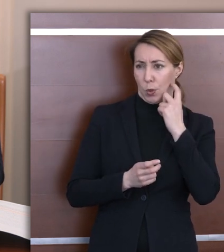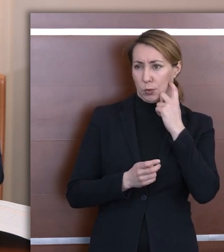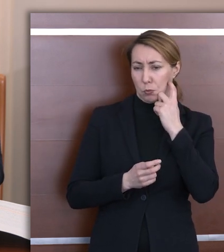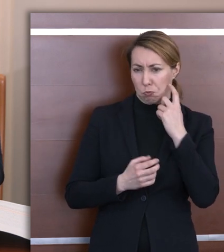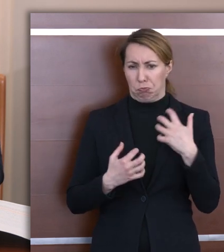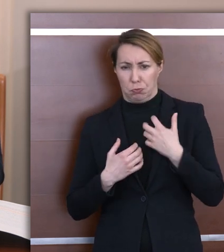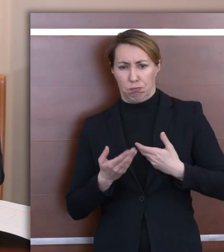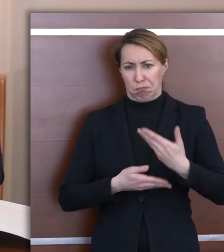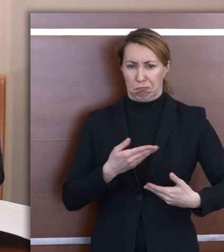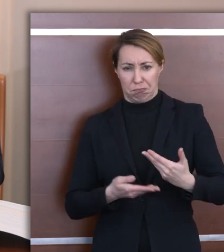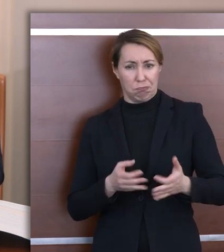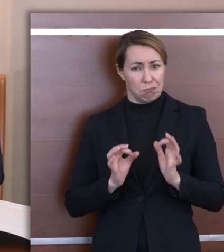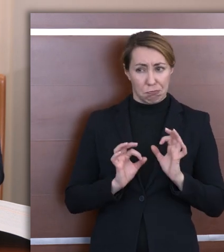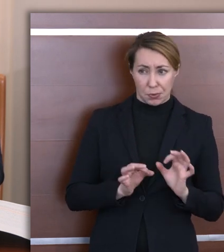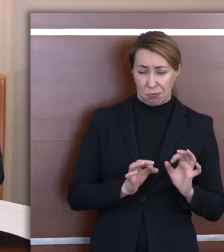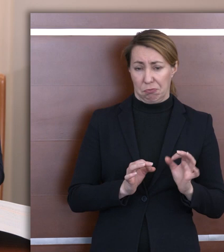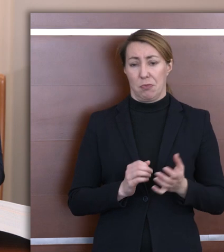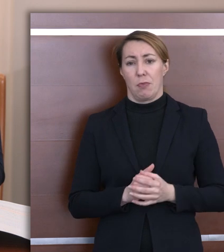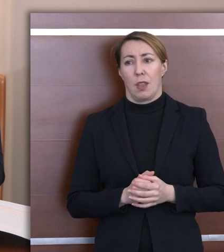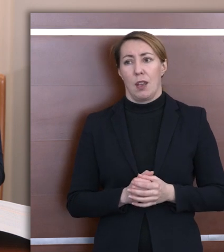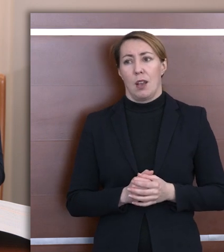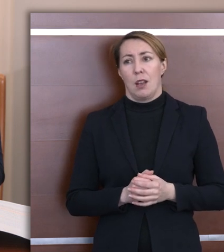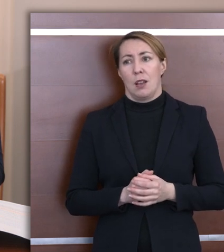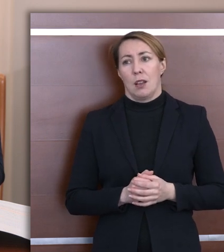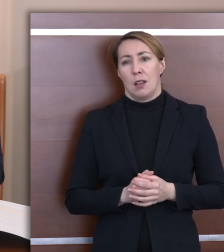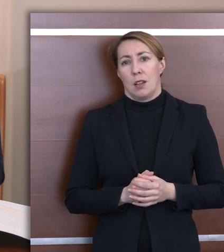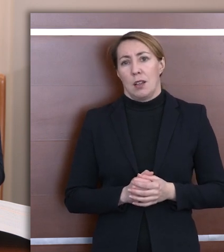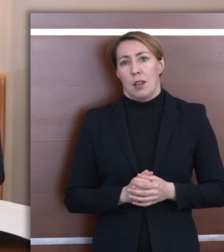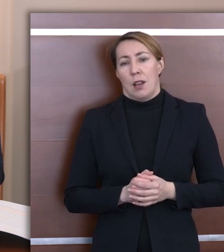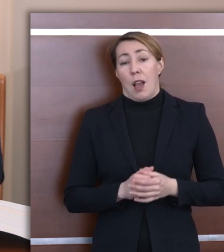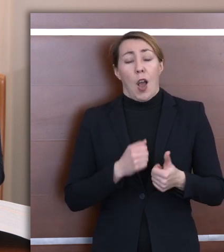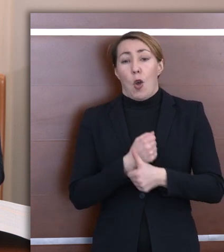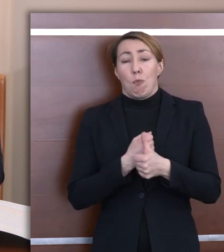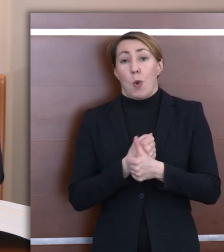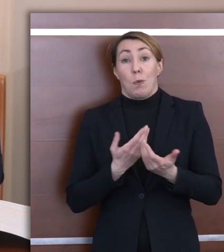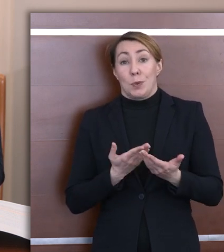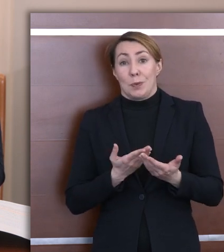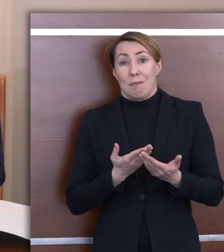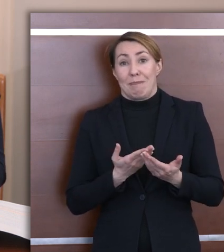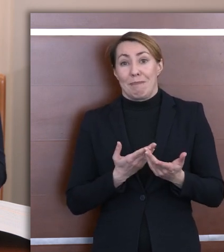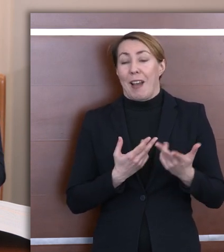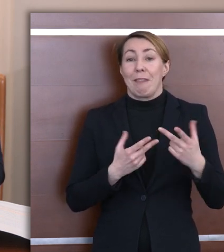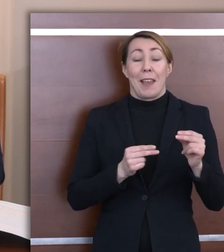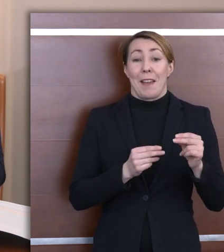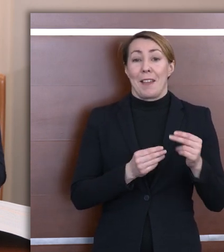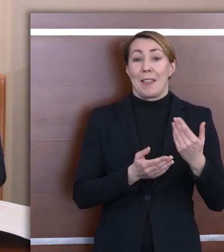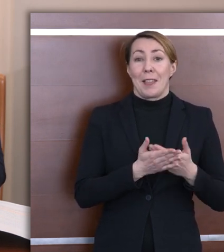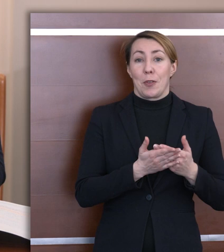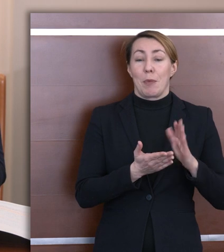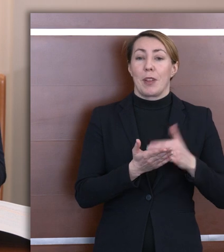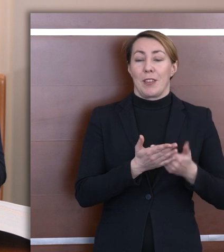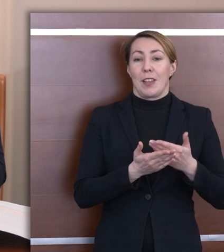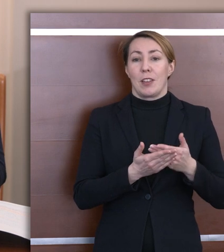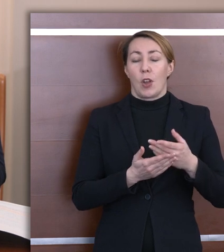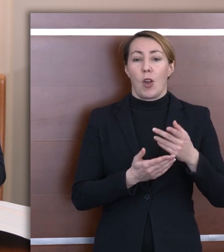funkcjonować w szkole. Jaki jest powód? Na pewno nie taki, że dzieci nie chcą tam się uczyć, czy